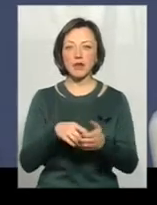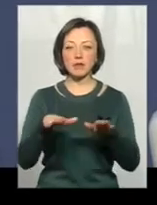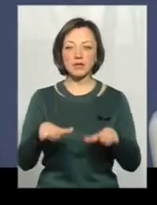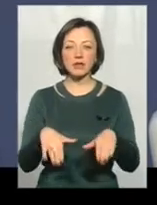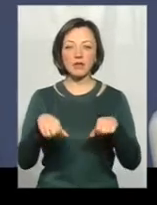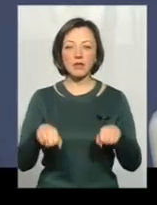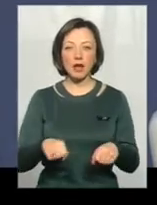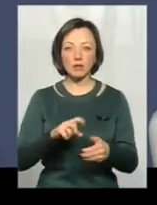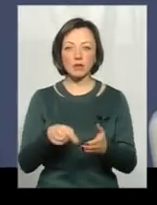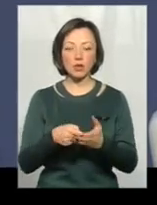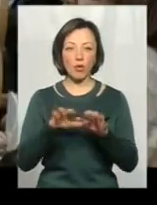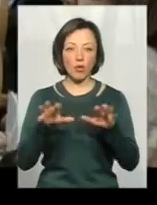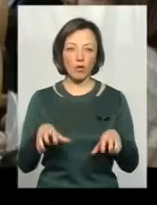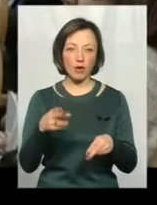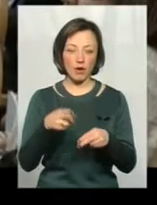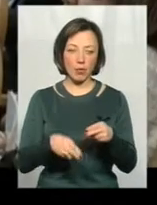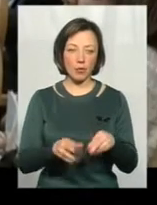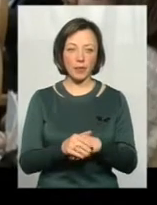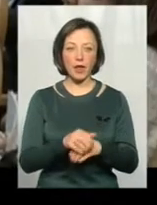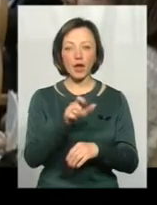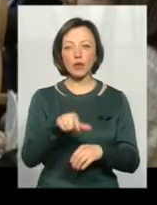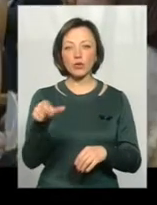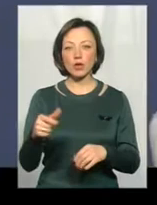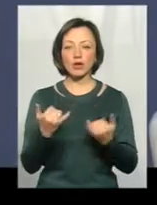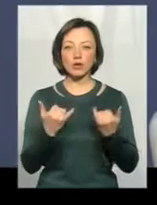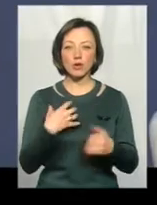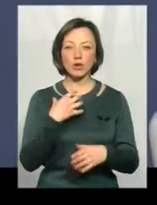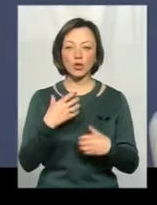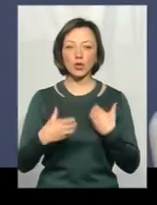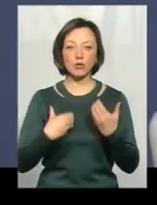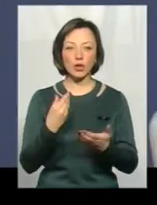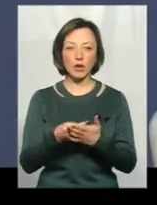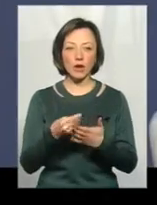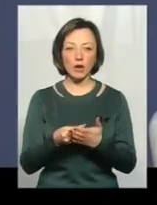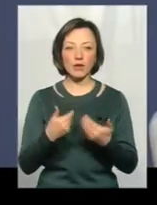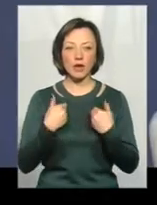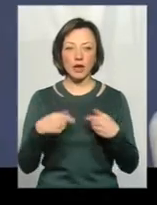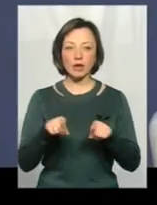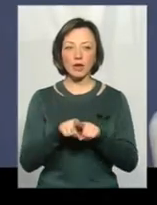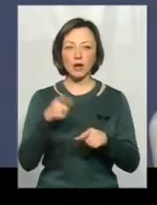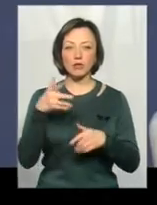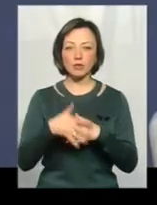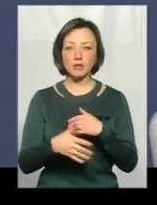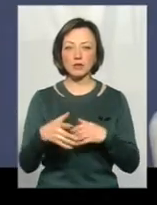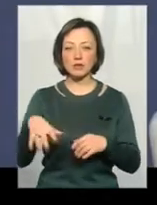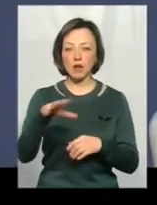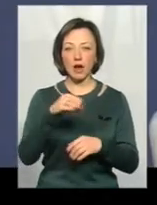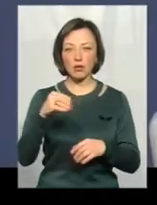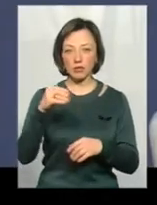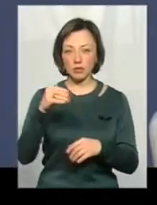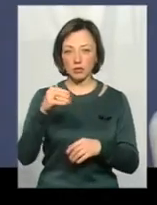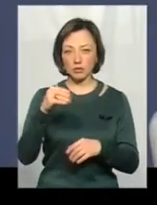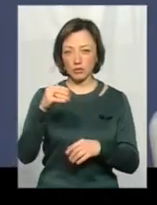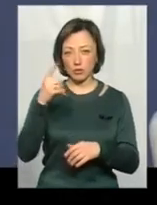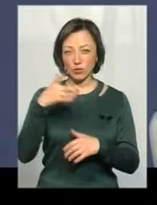Музика Турбують сьогодні тарифи. Я так розумію, що в загальному усвідомленні тарифи лягають